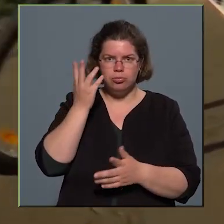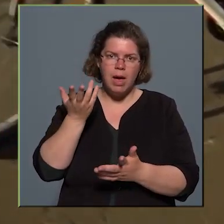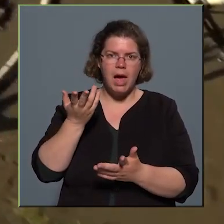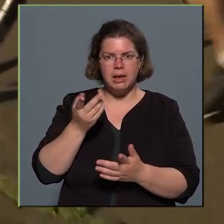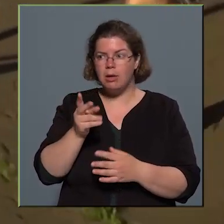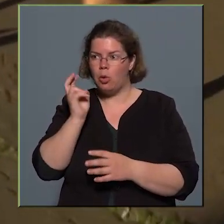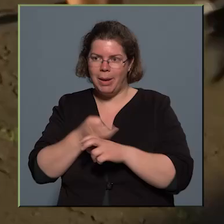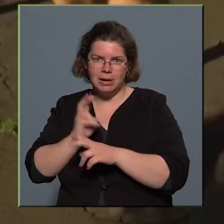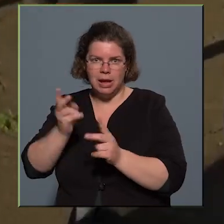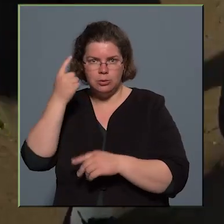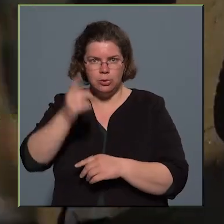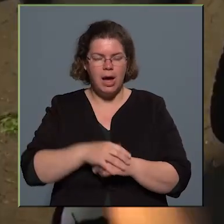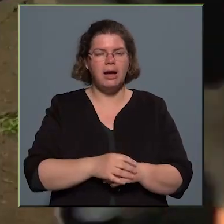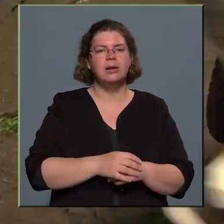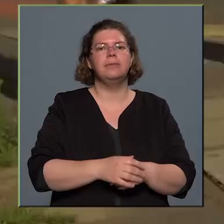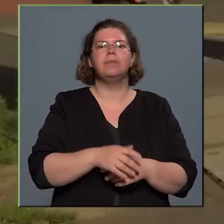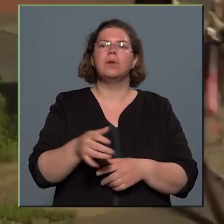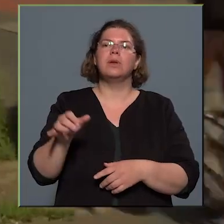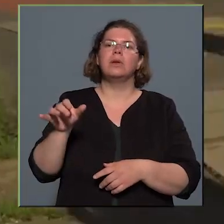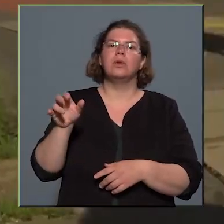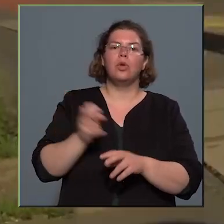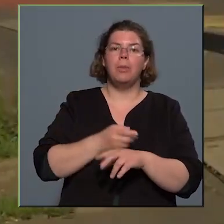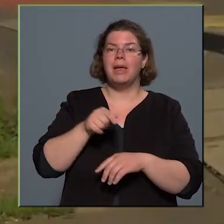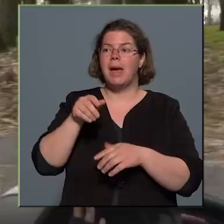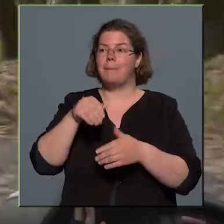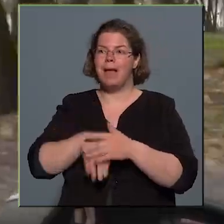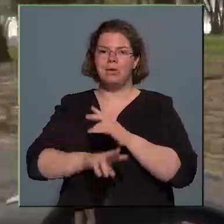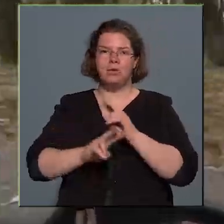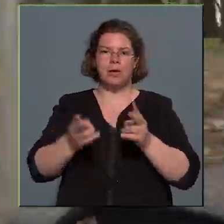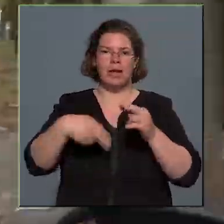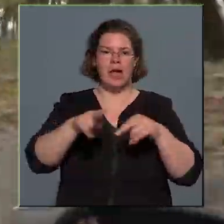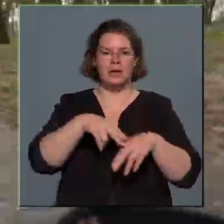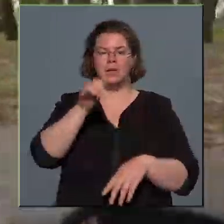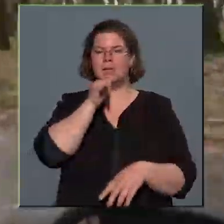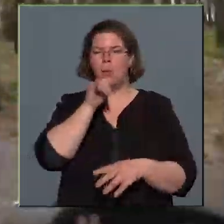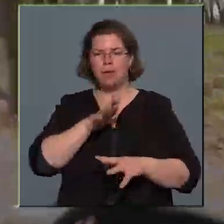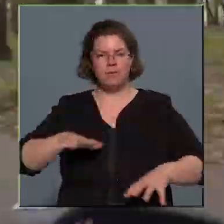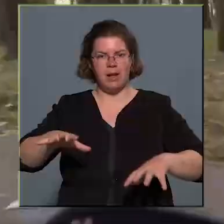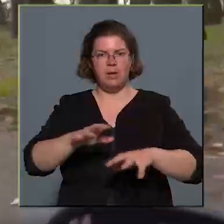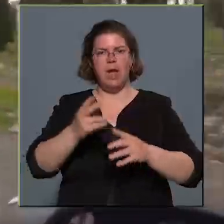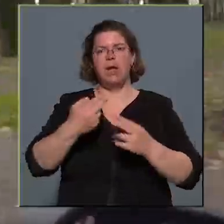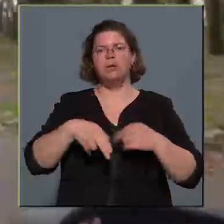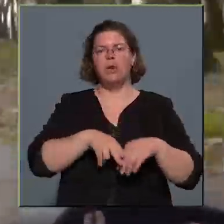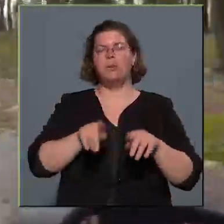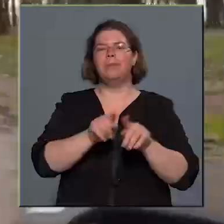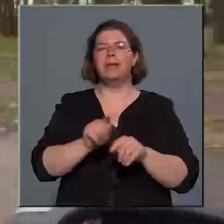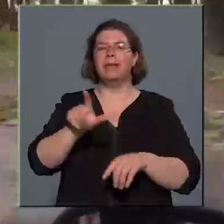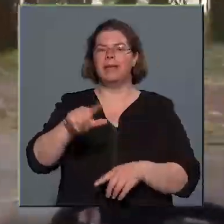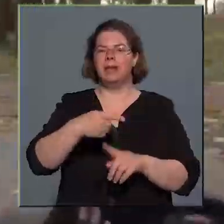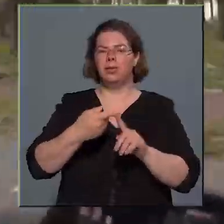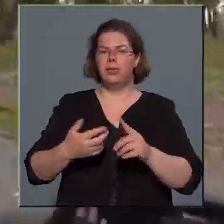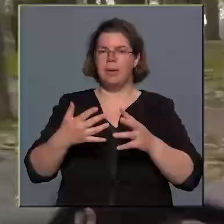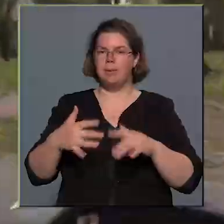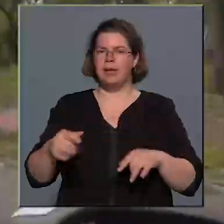Kőbányán van Budapesten belül a legtöbb gondozott park, illetve zöldfelület, több mint két és fél millió négyzetméterrel.